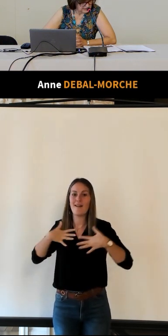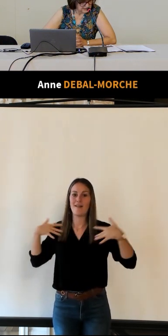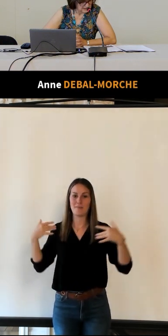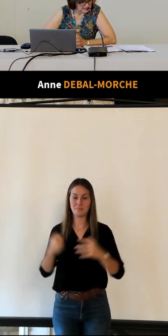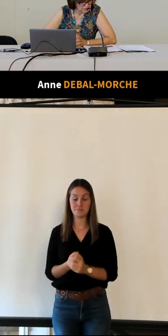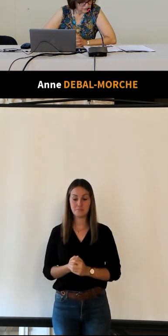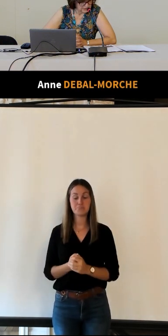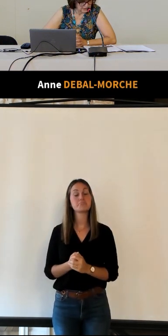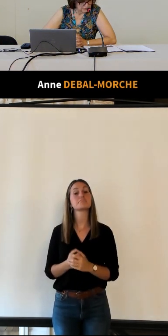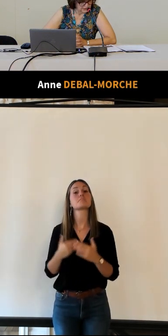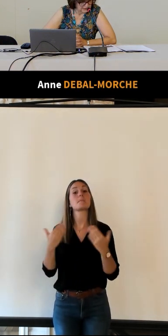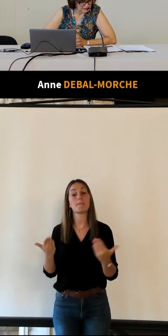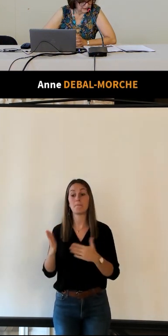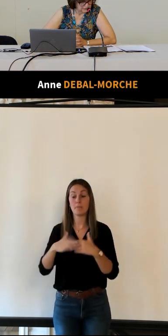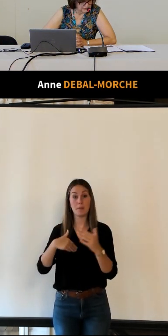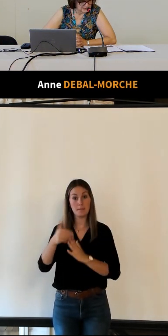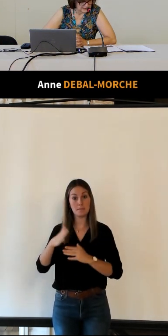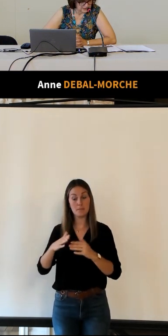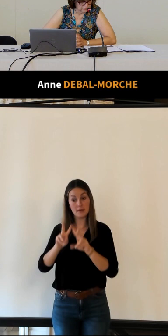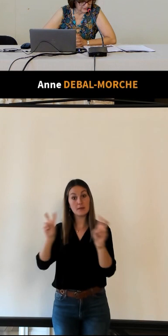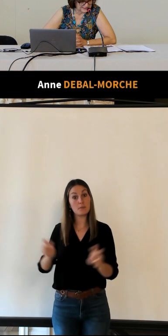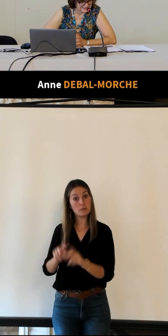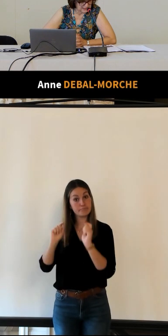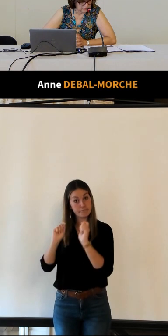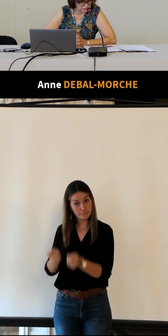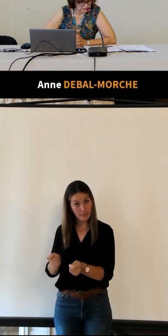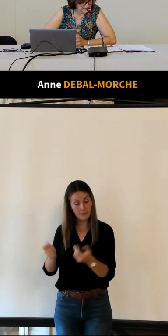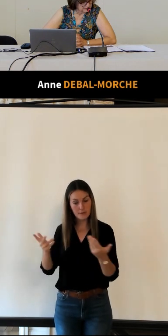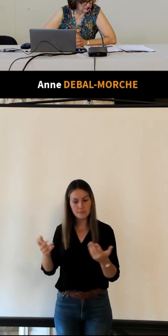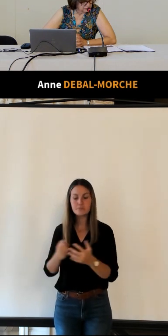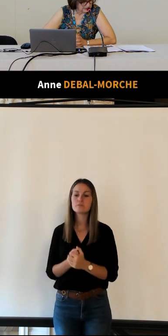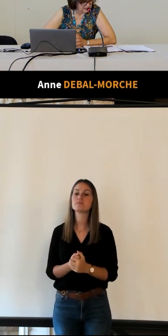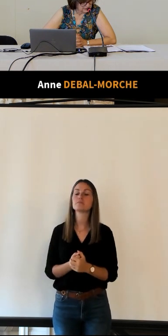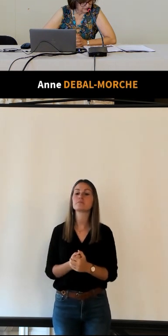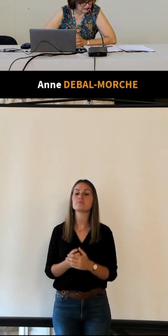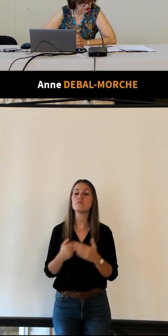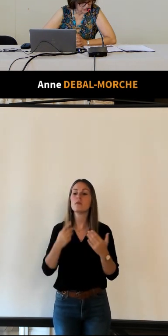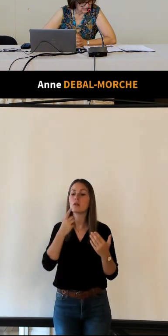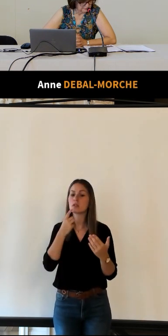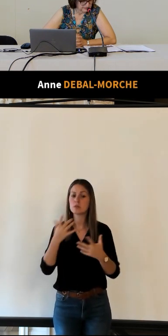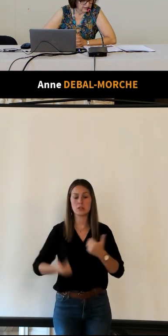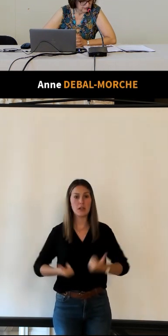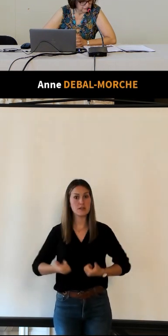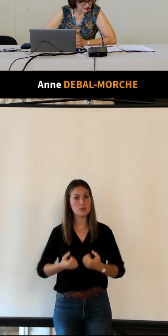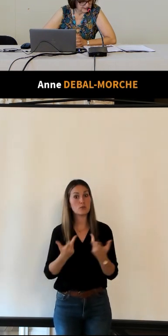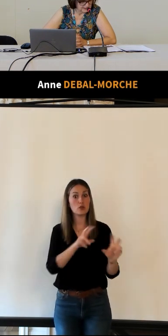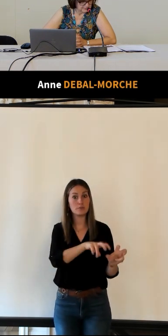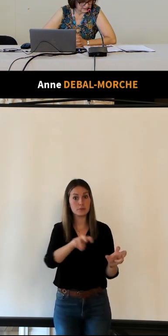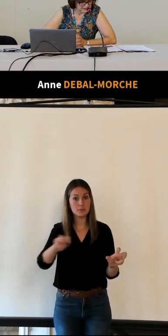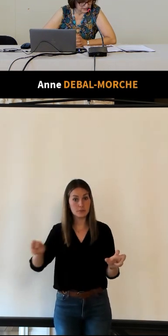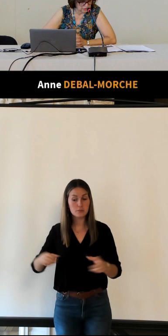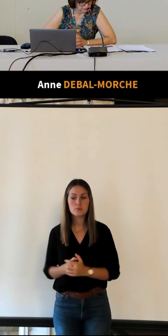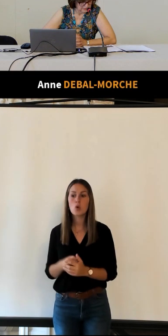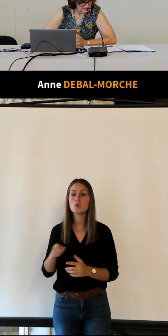qualifiées elles jouissent de la considération très étendue des services auxquels elles sont attachées d'une certaine